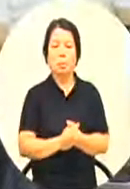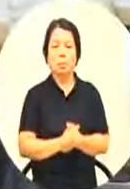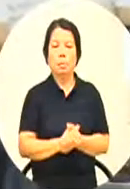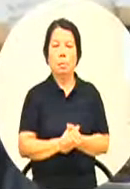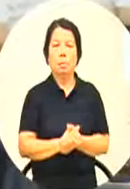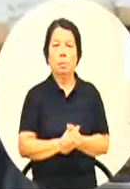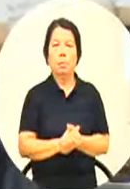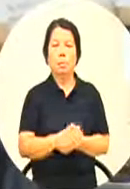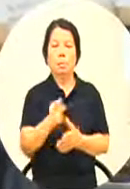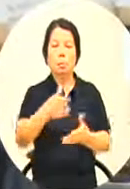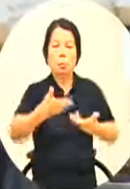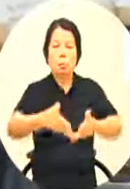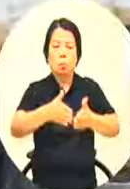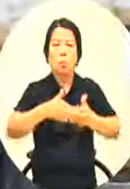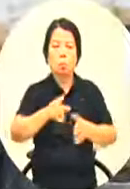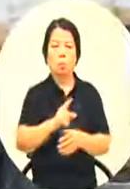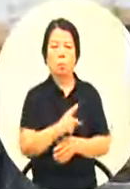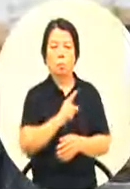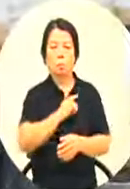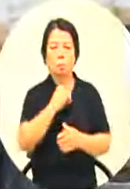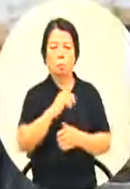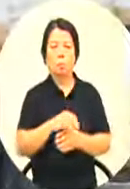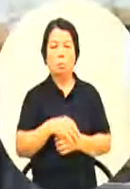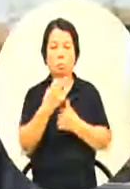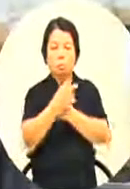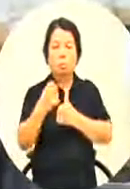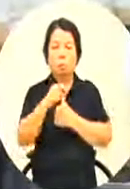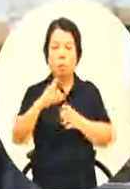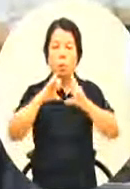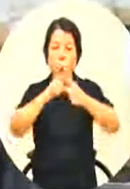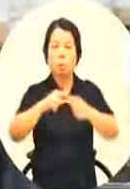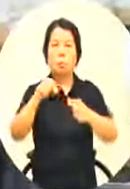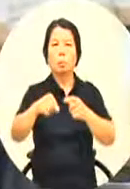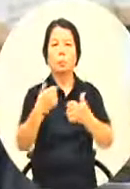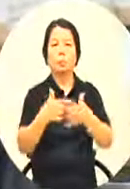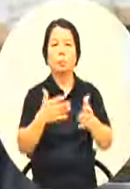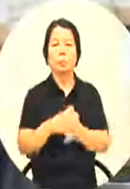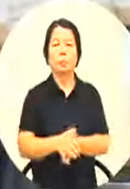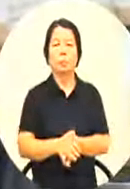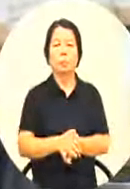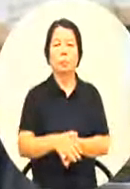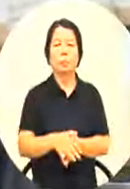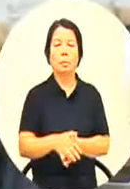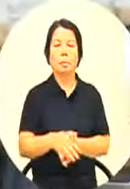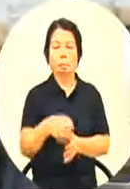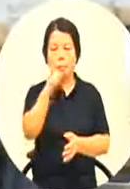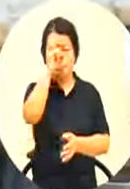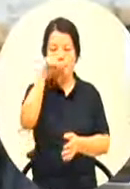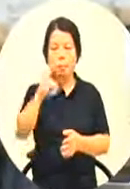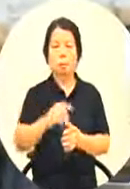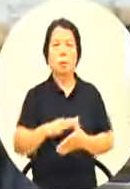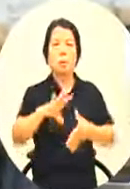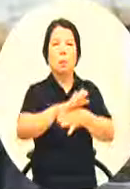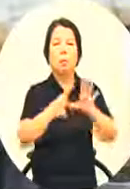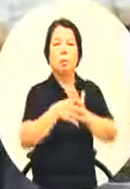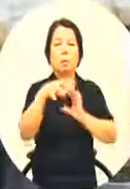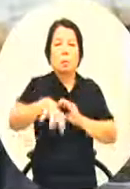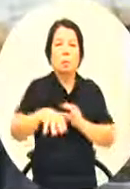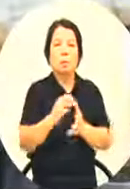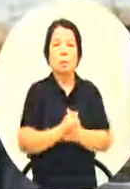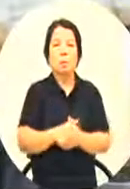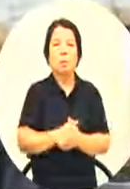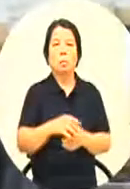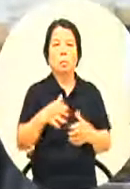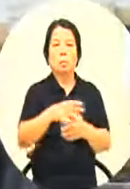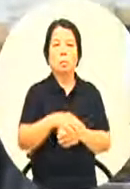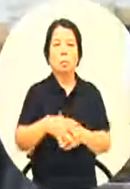定这是最重要的自己要问自己当然不用在这里回答那我们希望你能够把这个文化局也不只是一个局长的问题是